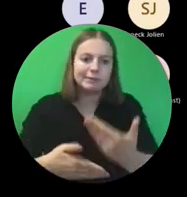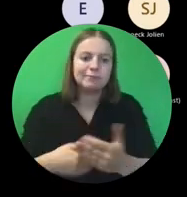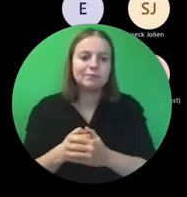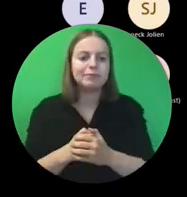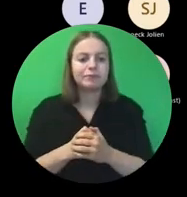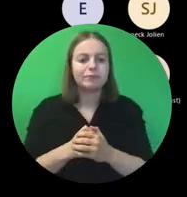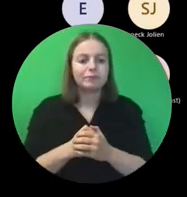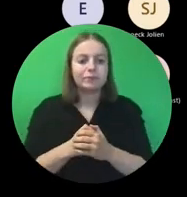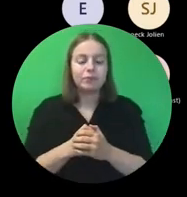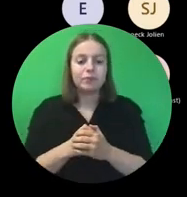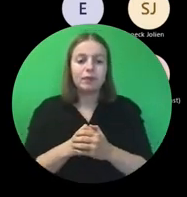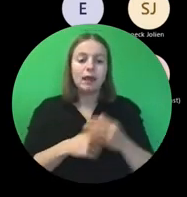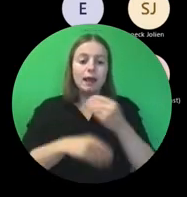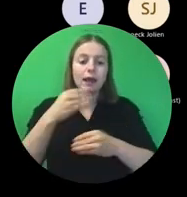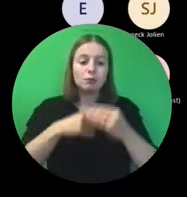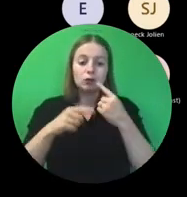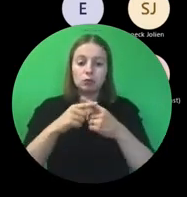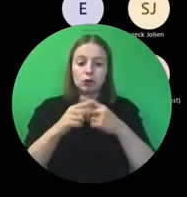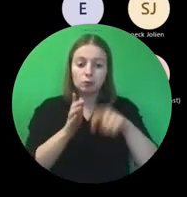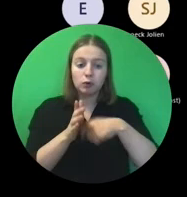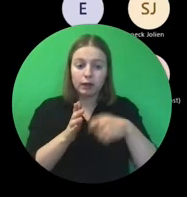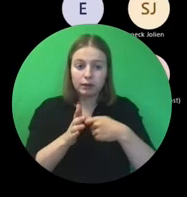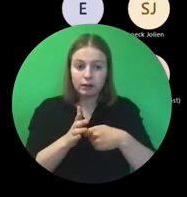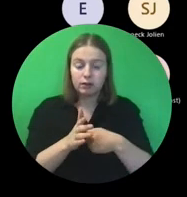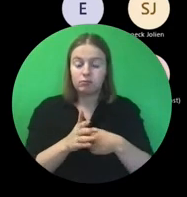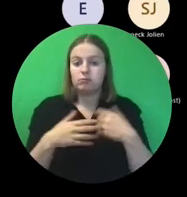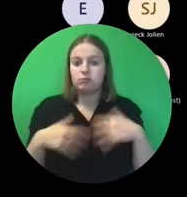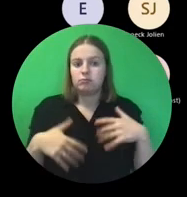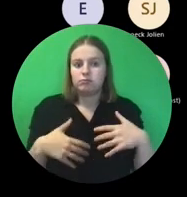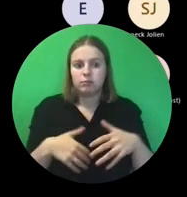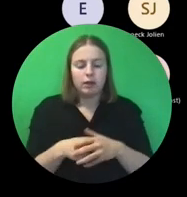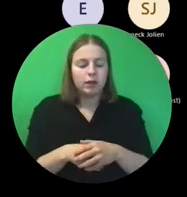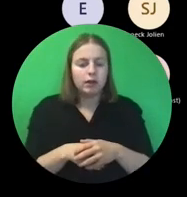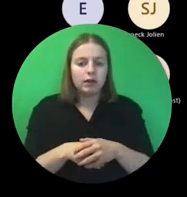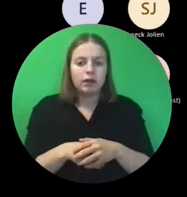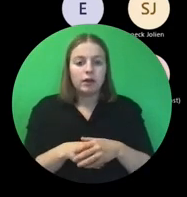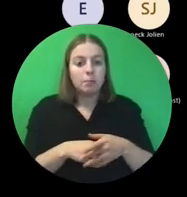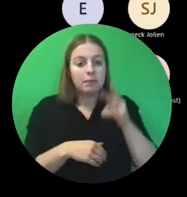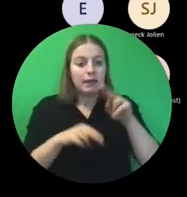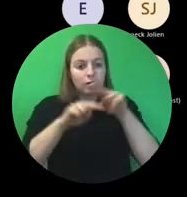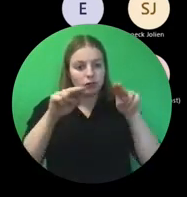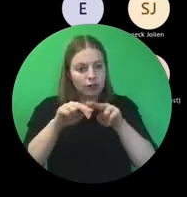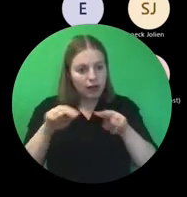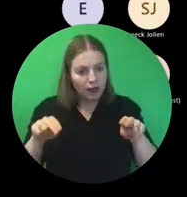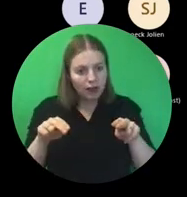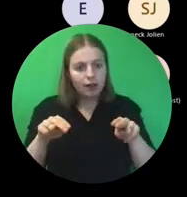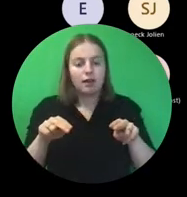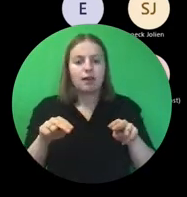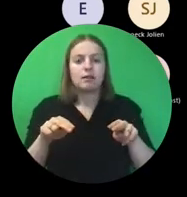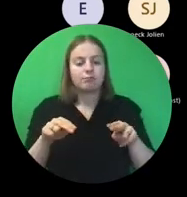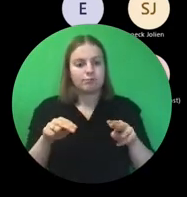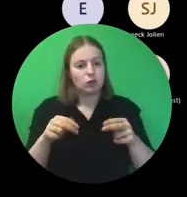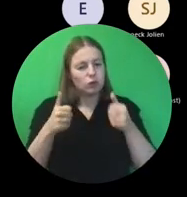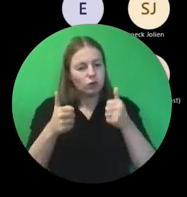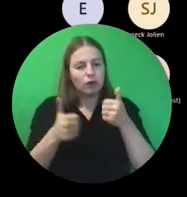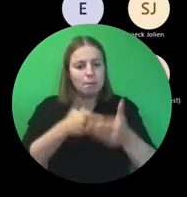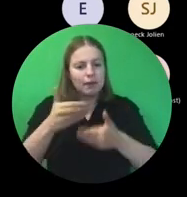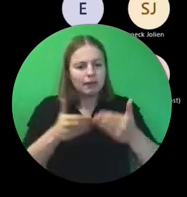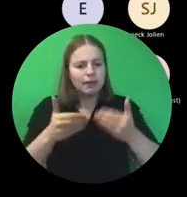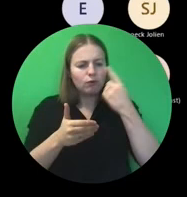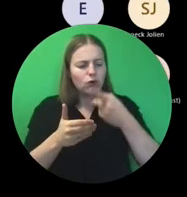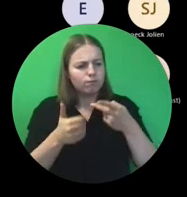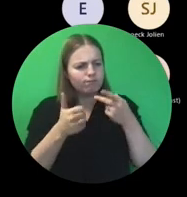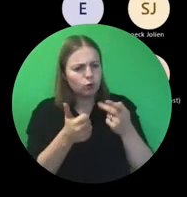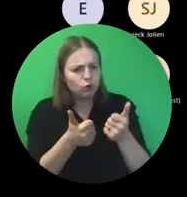Uit een Erasmus Plus project kan je veel haal. Internationalisering is een middel, een kans om beter leren om te gaan met